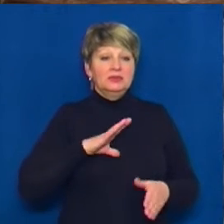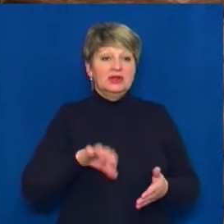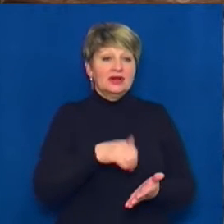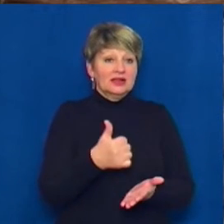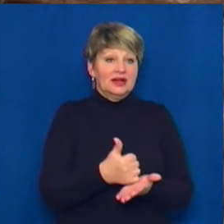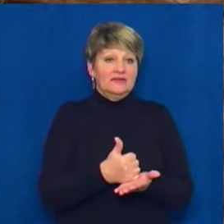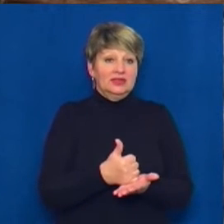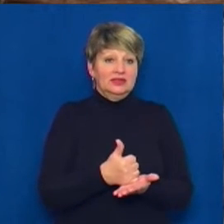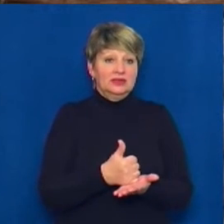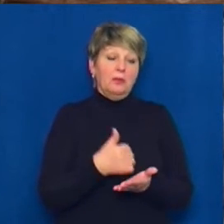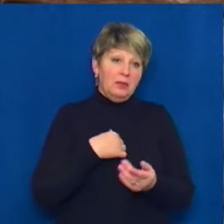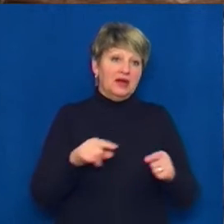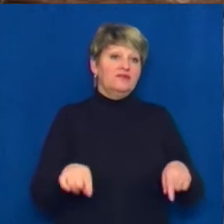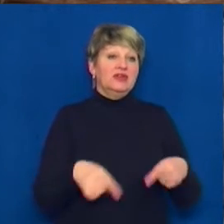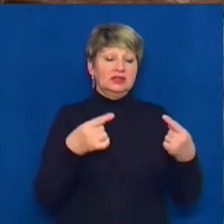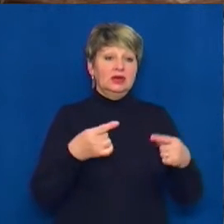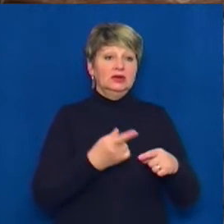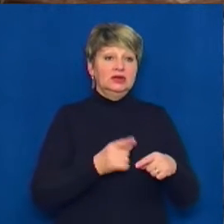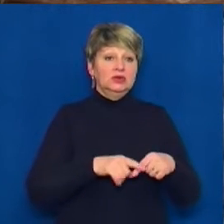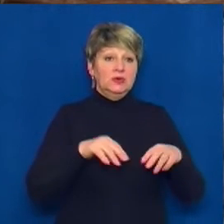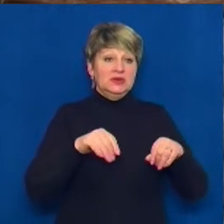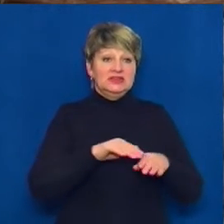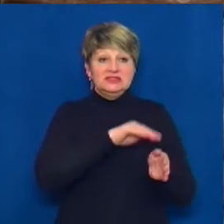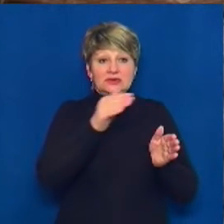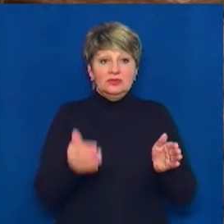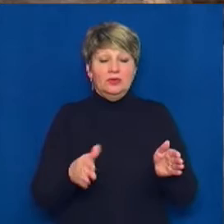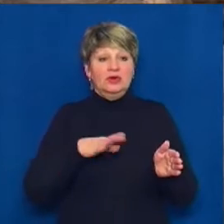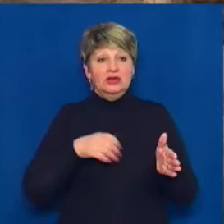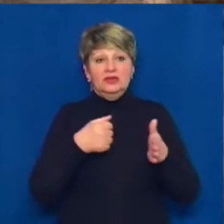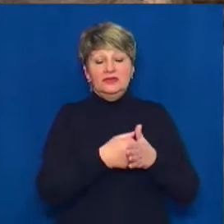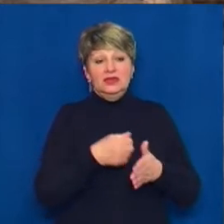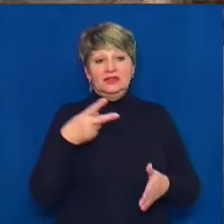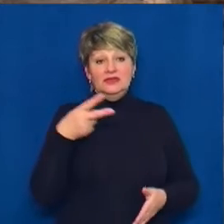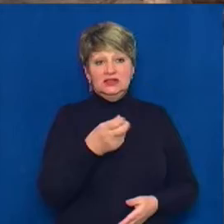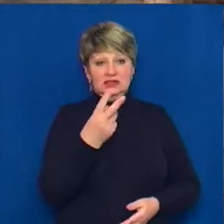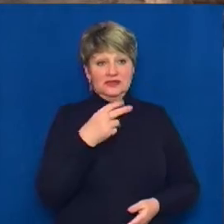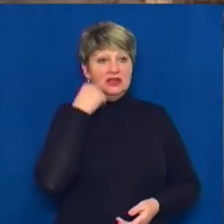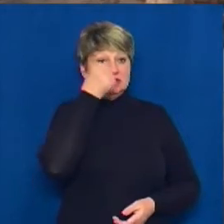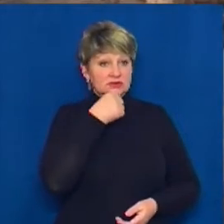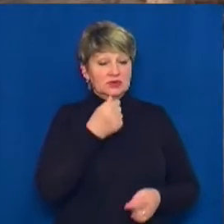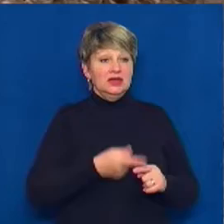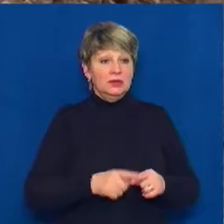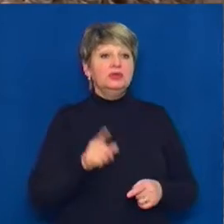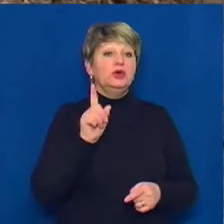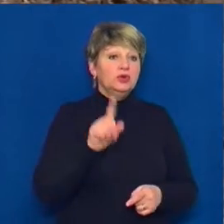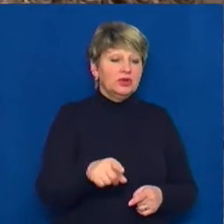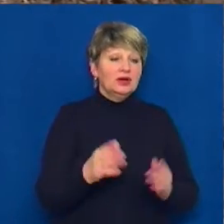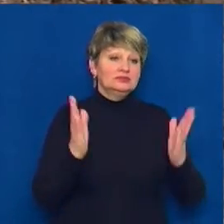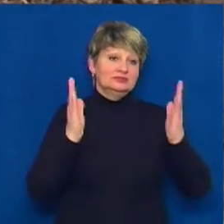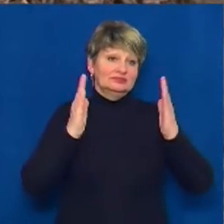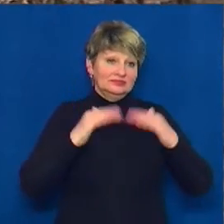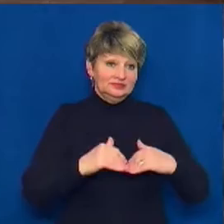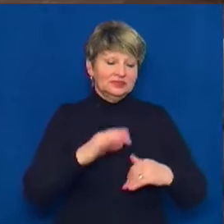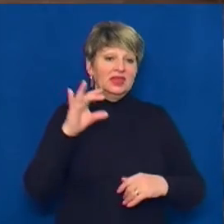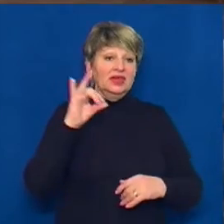І ми її відновили, цю землянку. Вона існувала до 2012 року. Саме тоді, додає чоловік, провалилася стеля і землянка